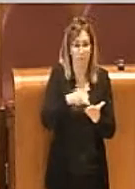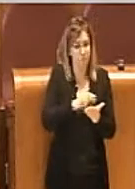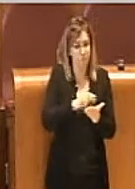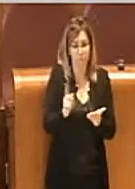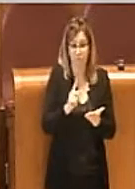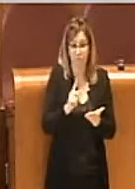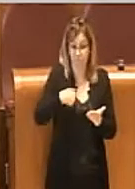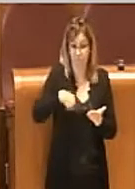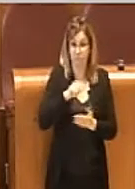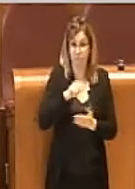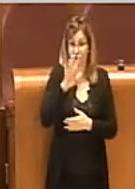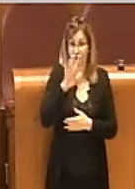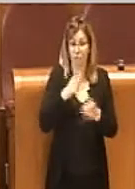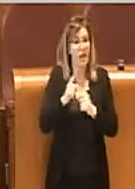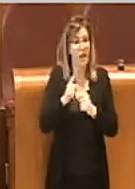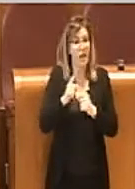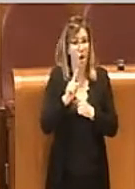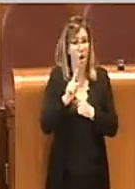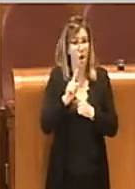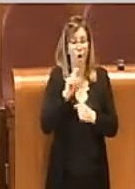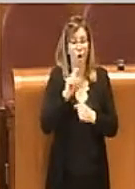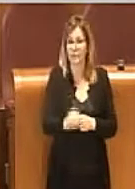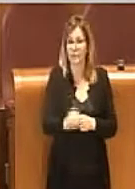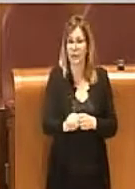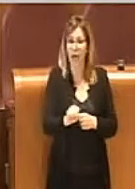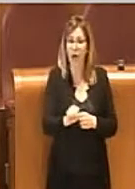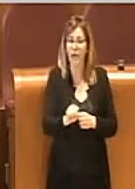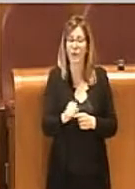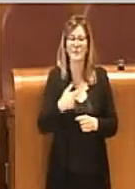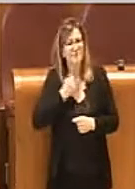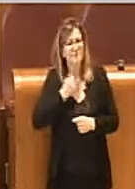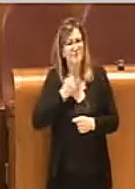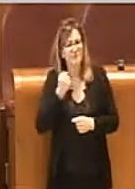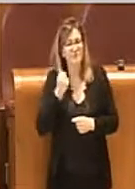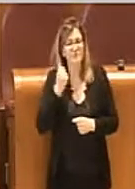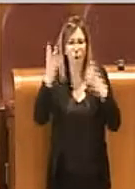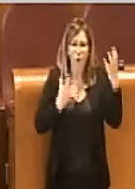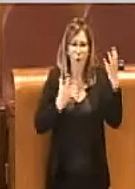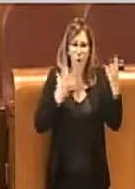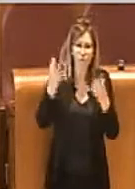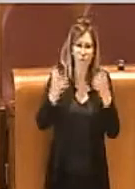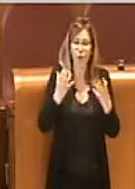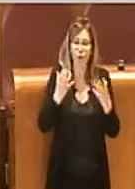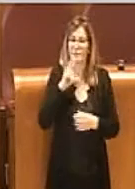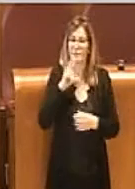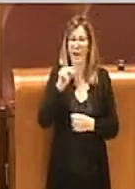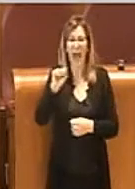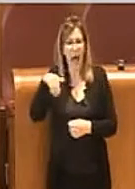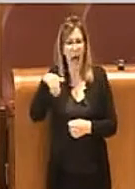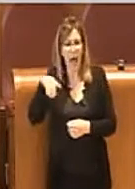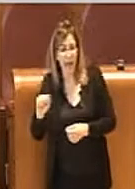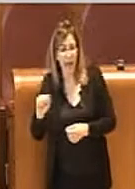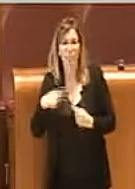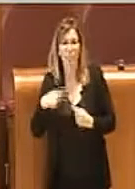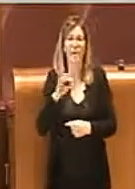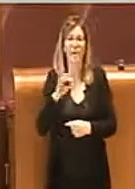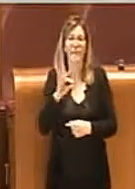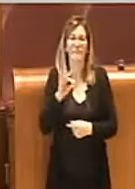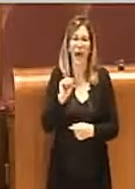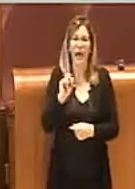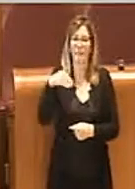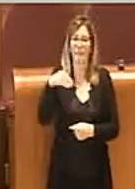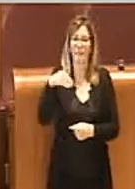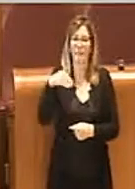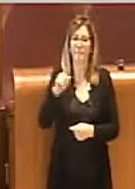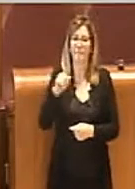5 Stelle sarà contrario. Mi dispiace che si faccia confusione tra si parla di Ama, poi si parla di Farmacup. Insomma,